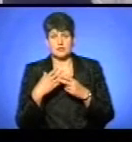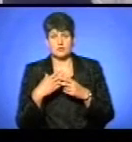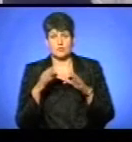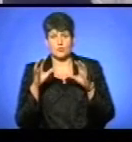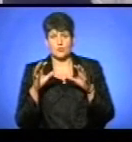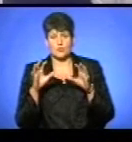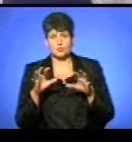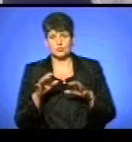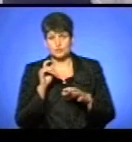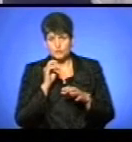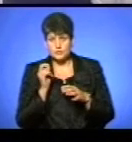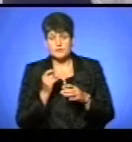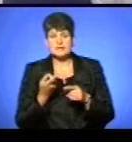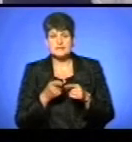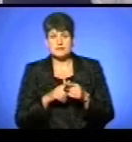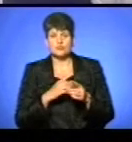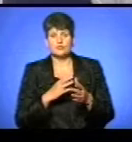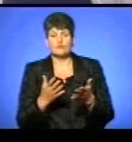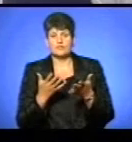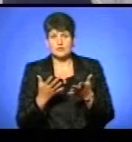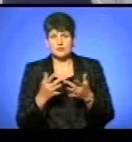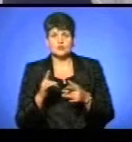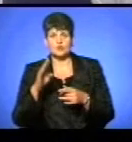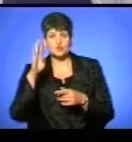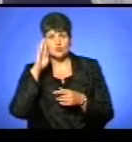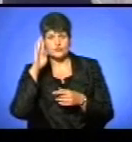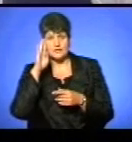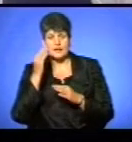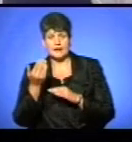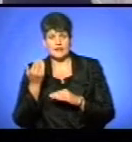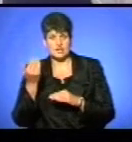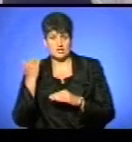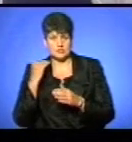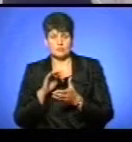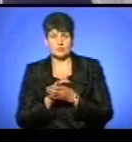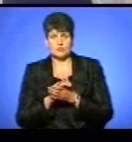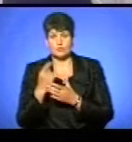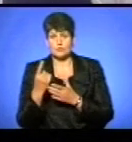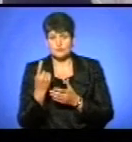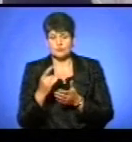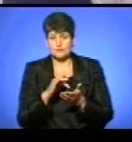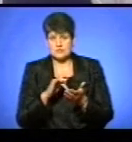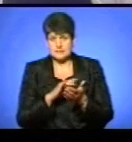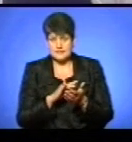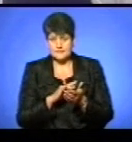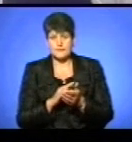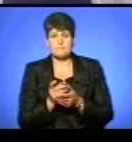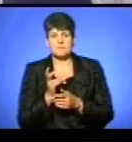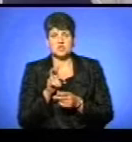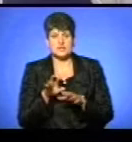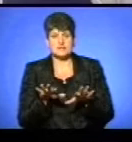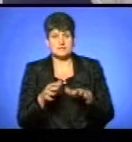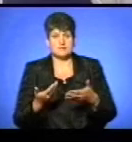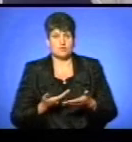України. В ході досудового слідства було встановлено, що чоловіки напередодні познайомилися в водосновому центрі, прийшли за місцем